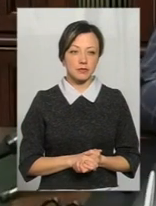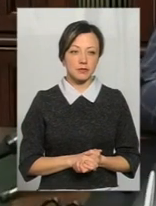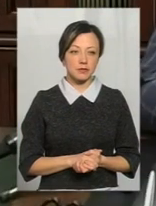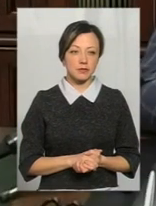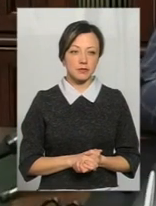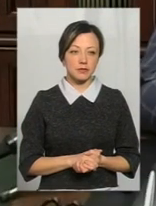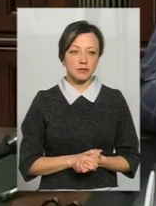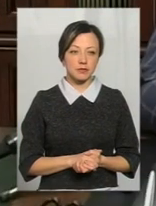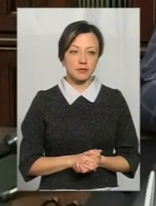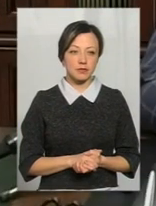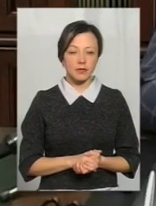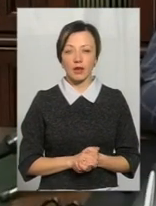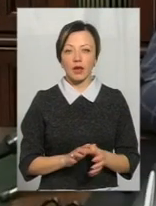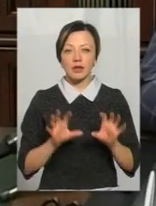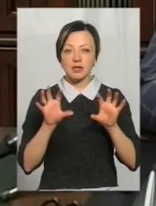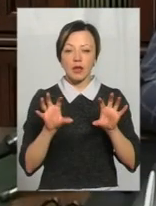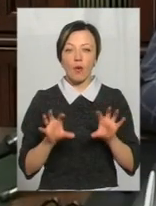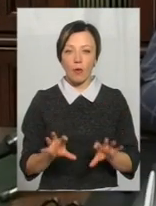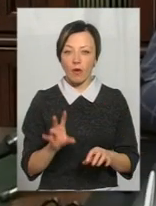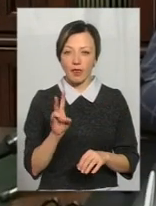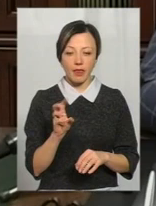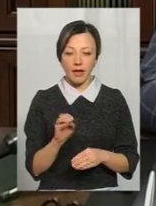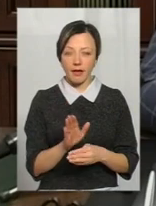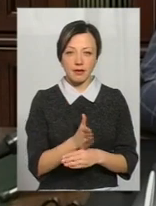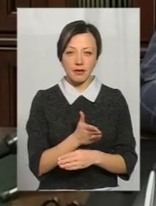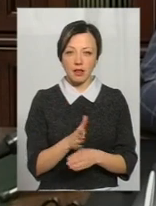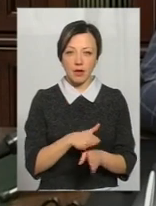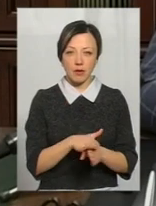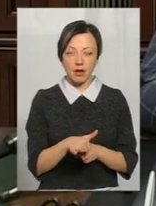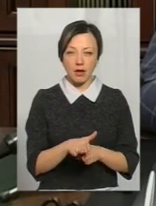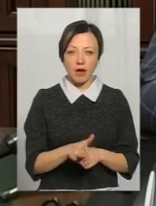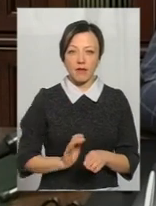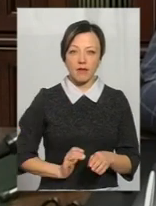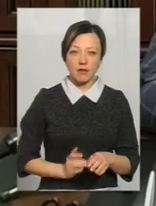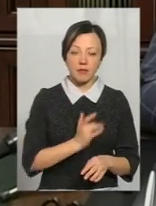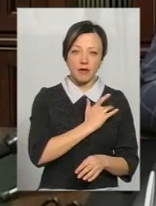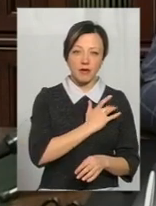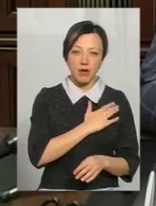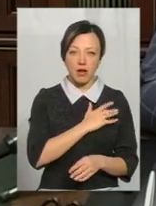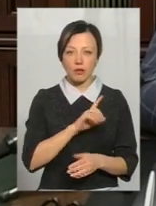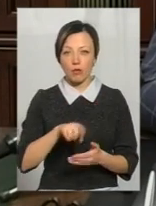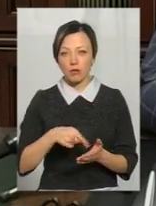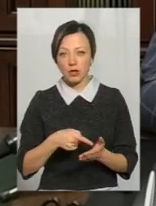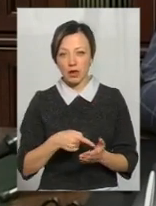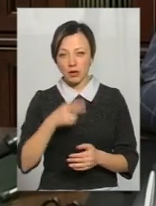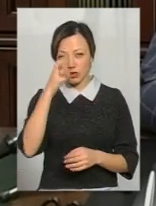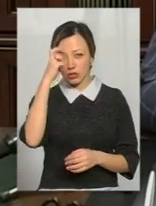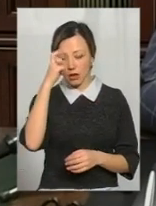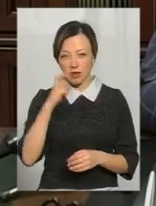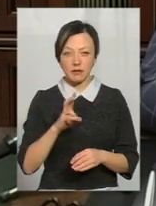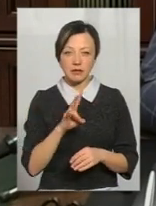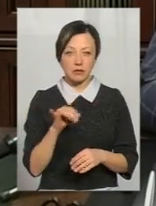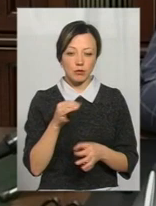Законодавство не ділить абсолютно перевізників на приватних, комунальних, державних.